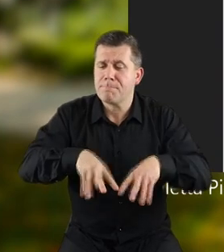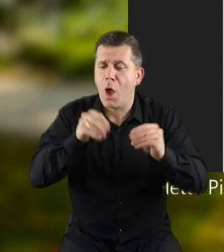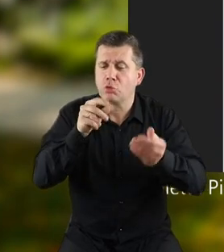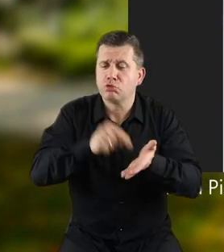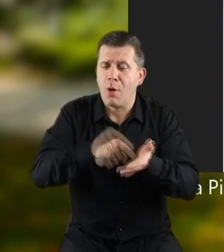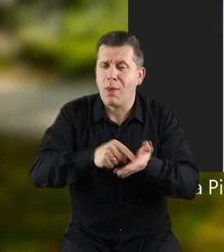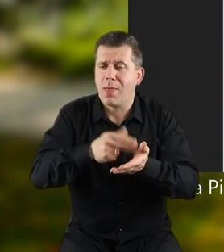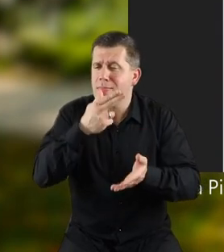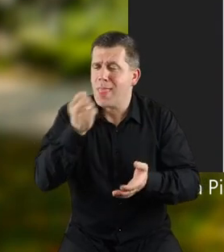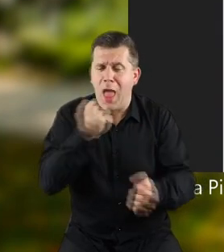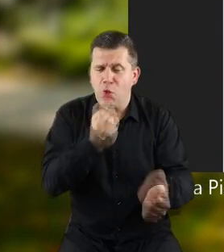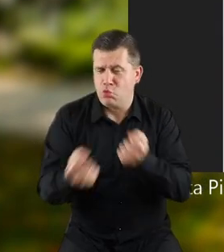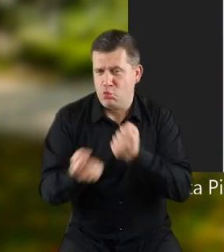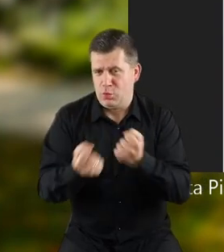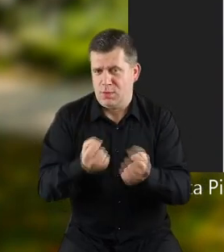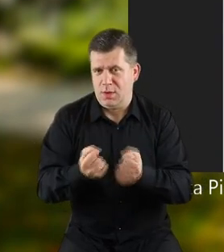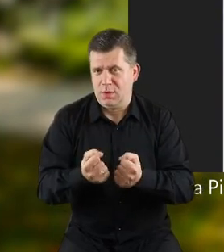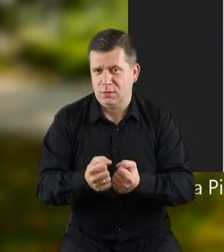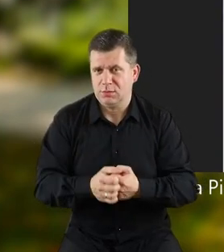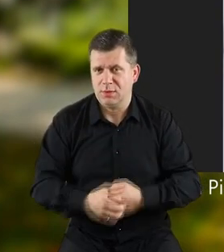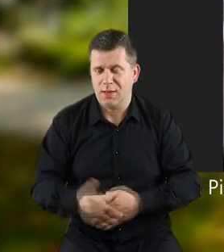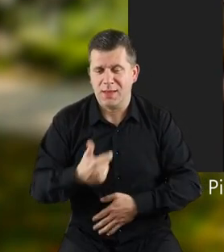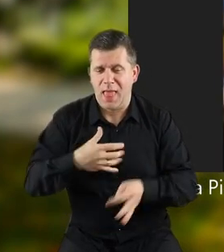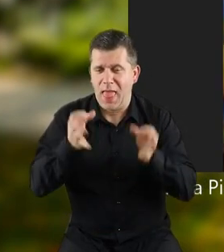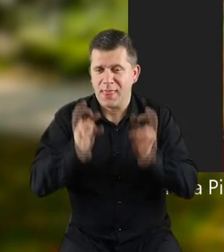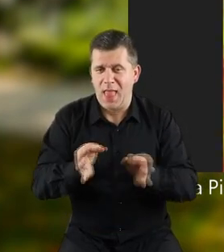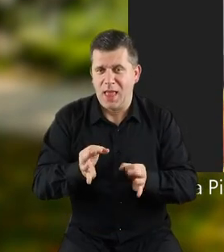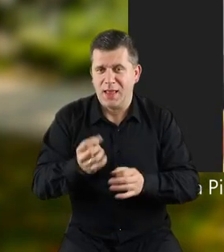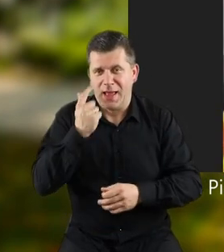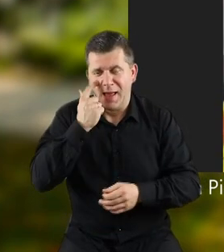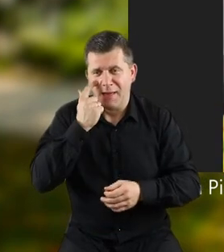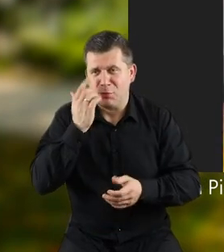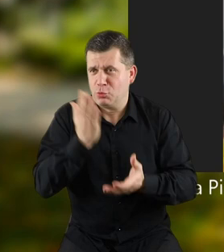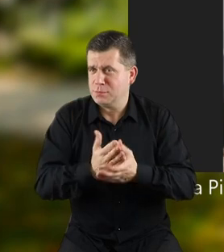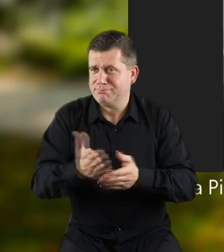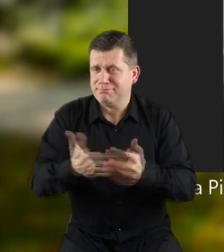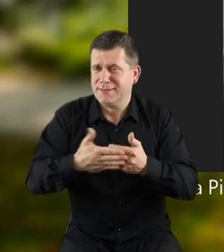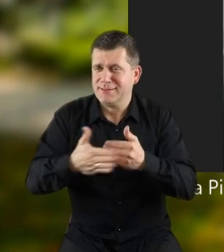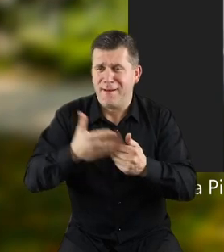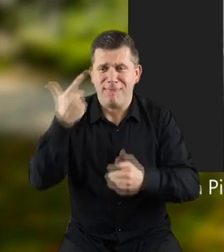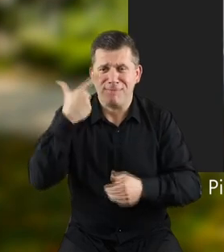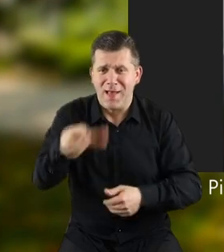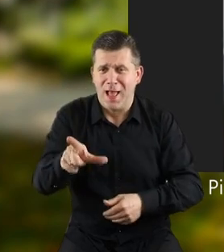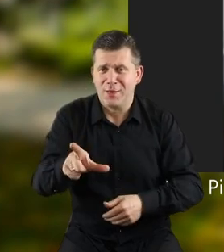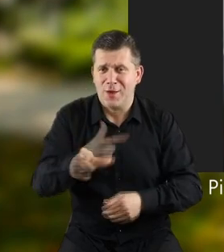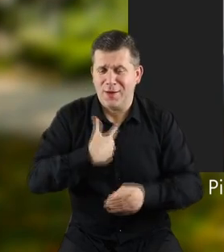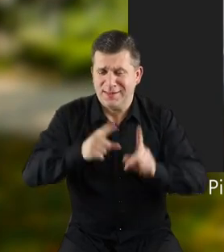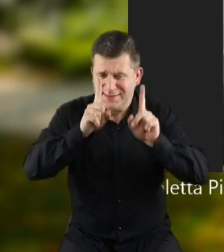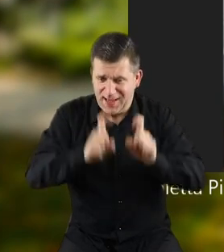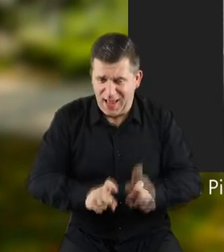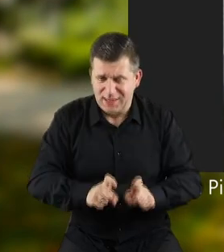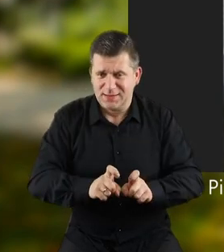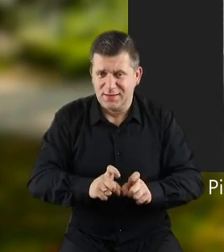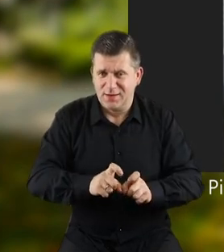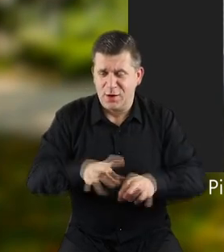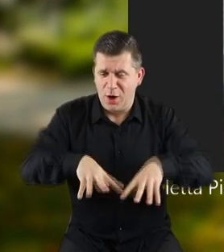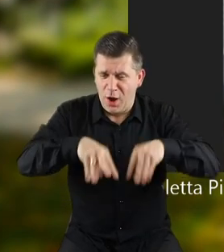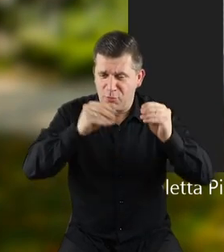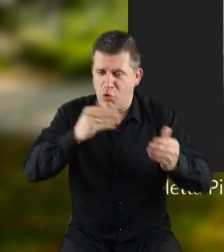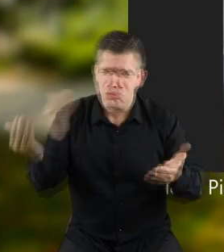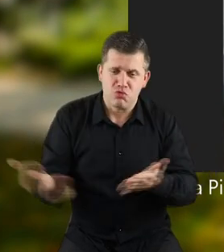więc ten początek jest najtrudniejszy. I ja teraz chyba już dwa tygodnie zaczynam,